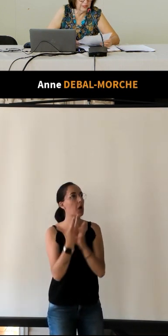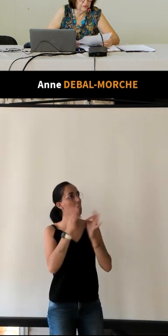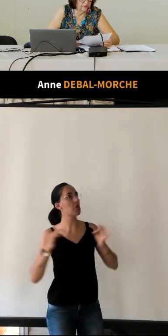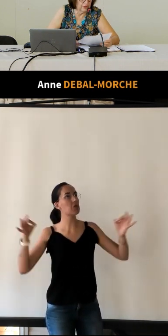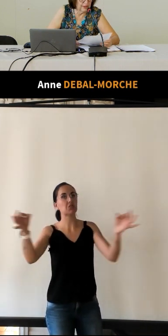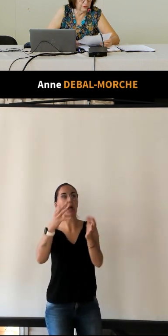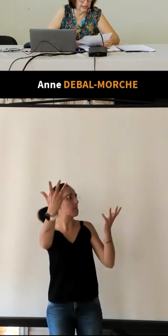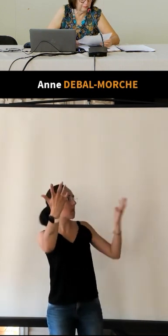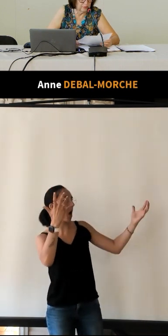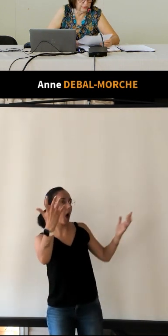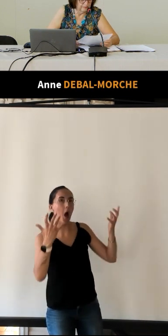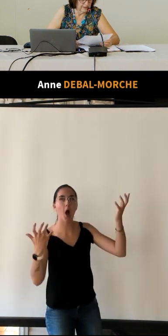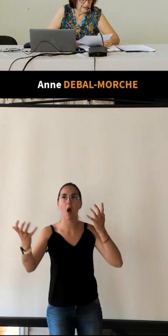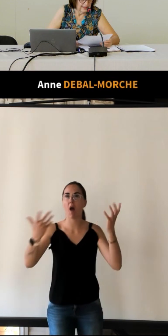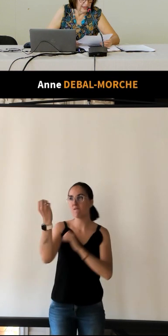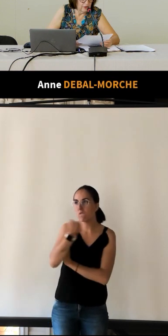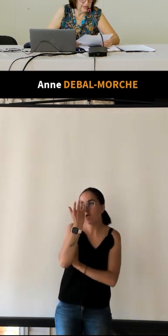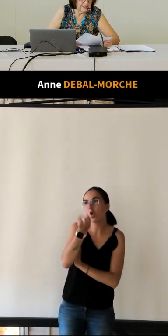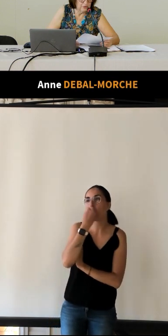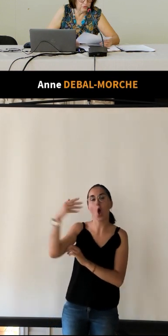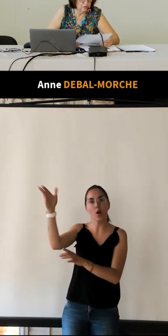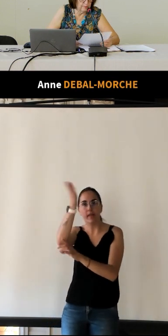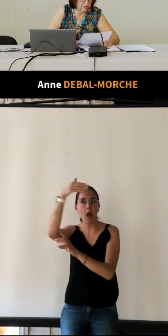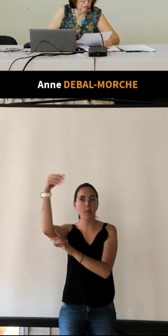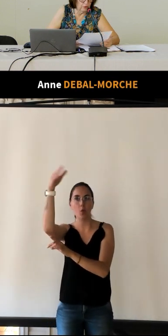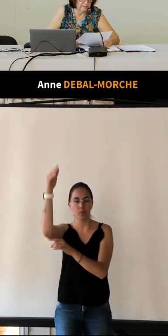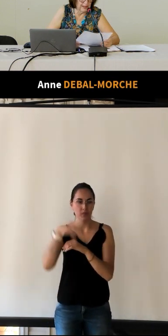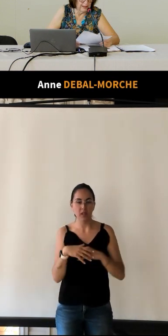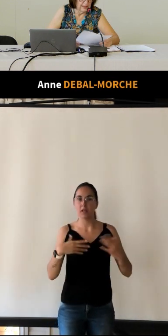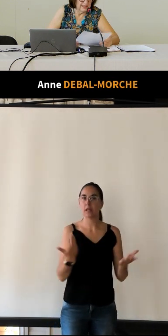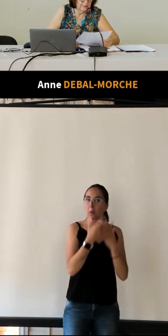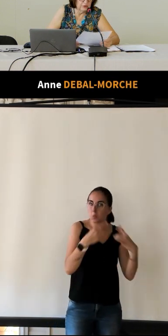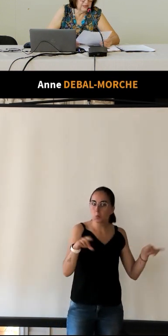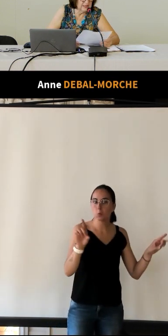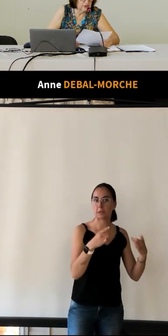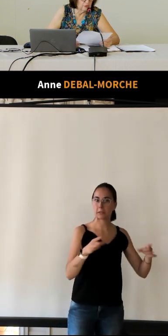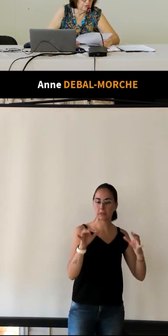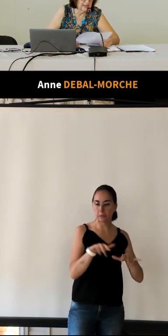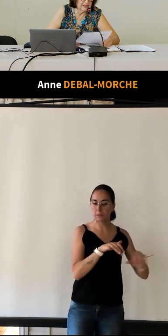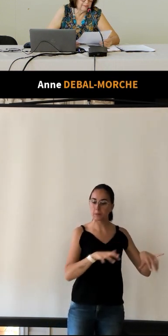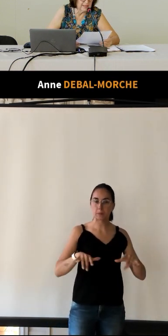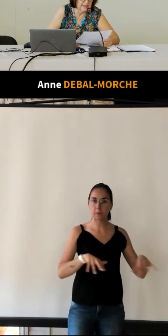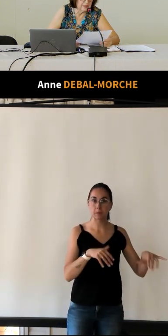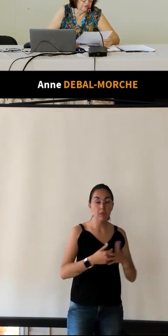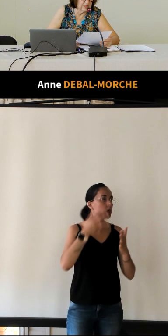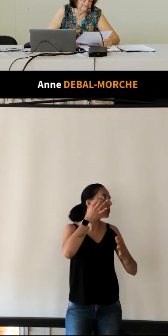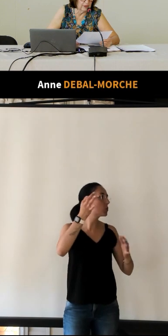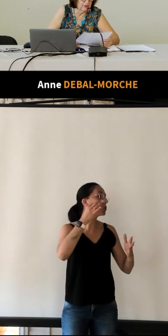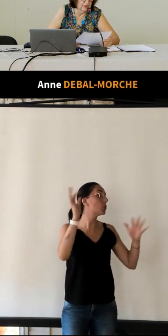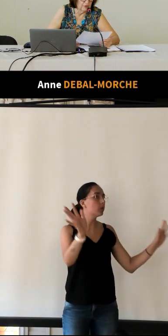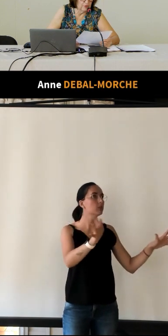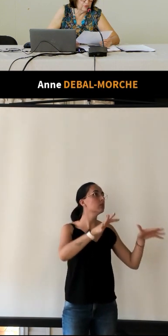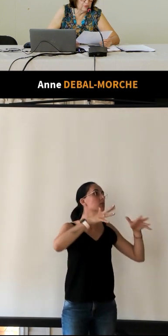décorée de fleurs et de drapeaux un orchestre joue pendant le repas l'harmonie des sons ne gâte pas celle que nous